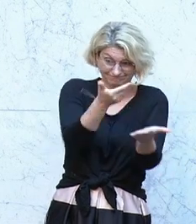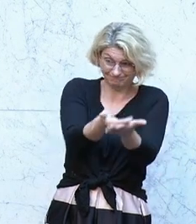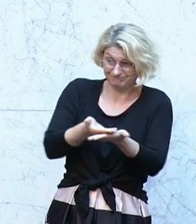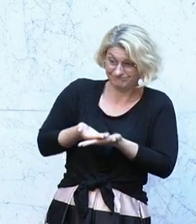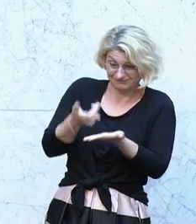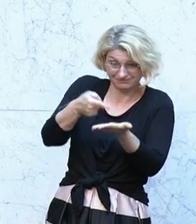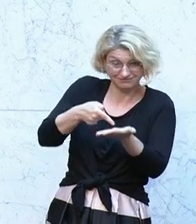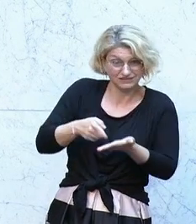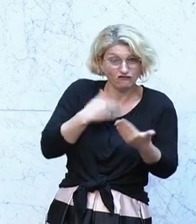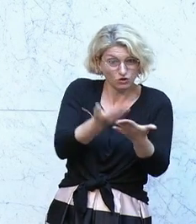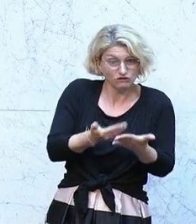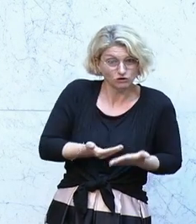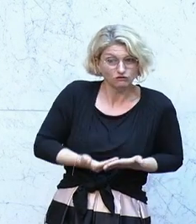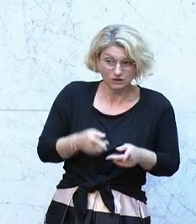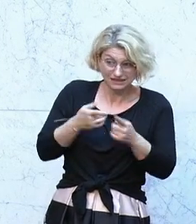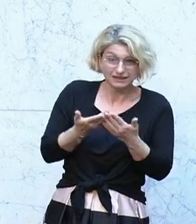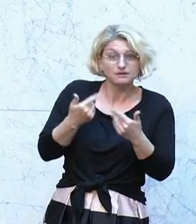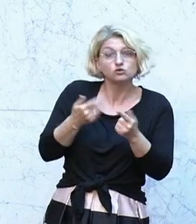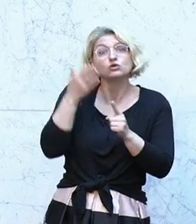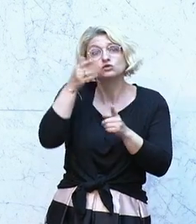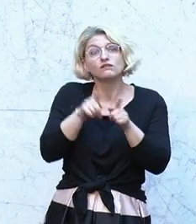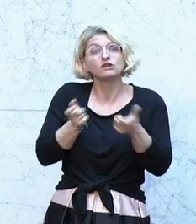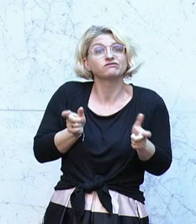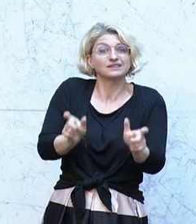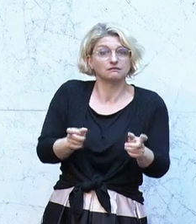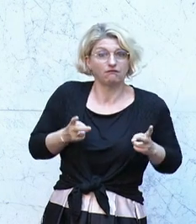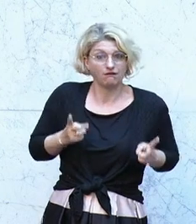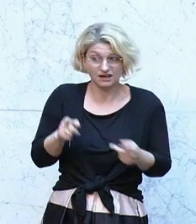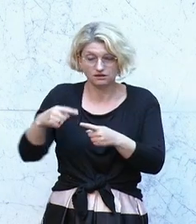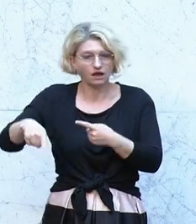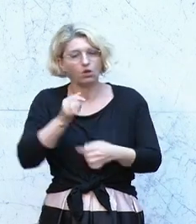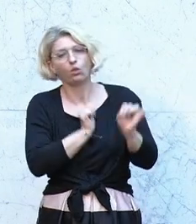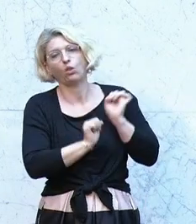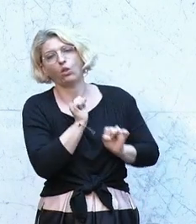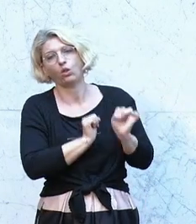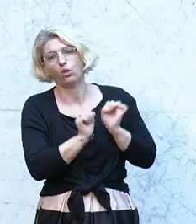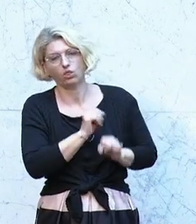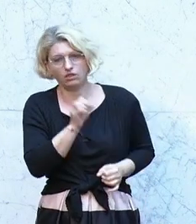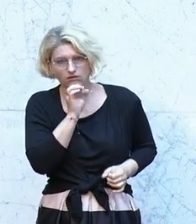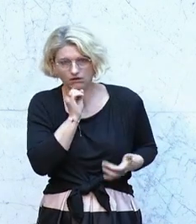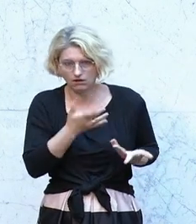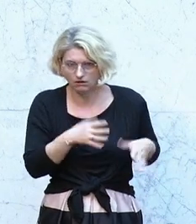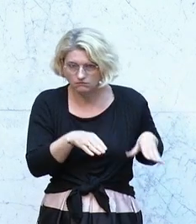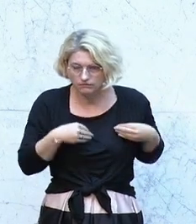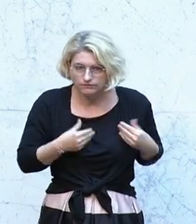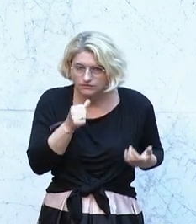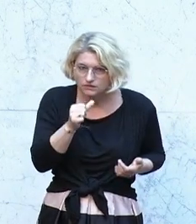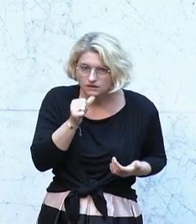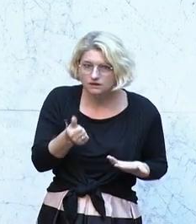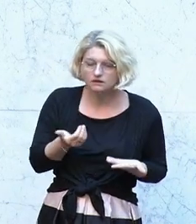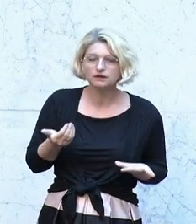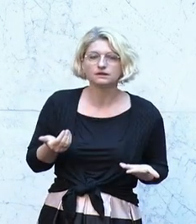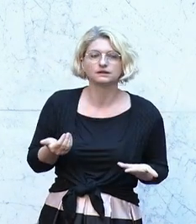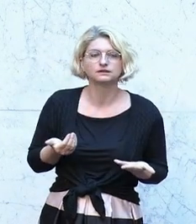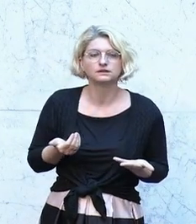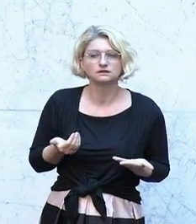verhindern soll, dass wieder der nächste Hüttenspieler aller René Benko ums Eck kommt. Da wehren Sie sich